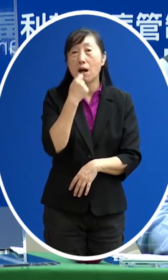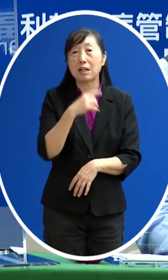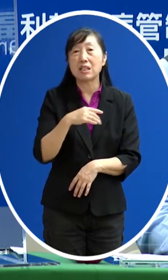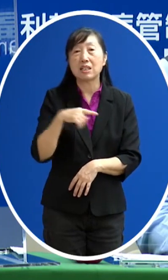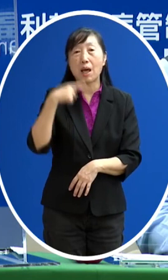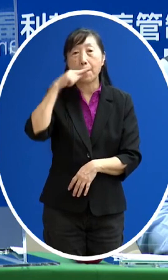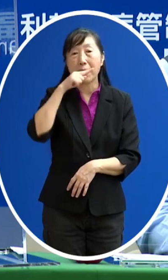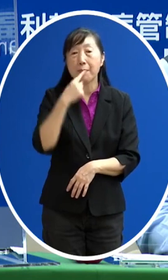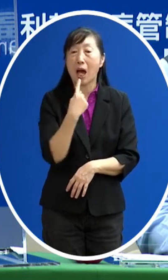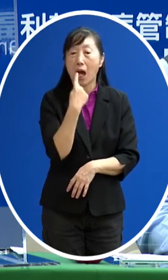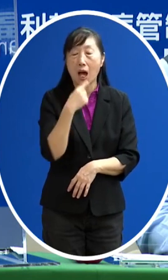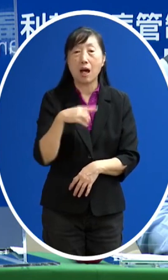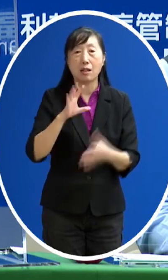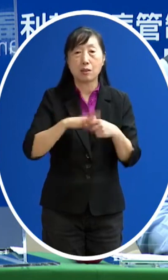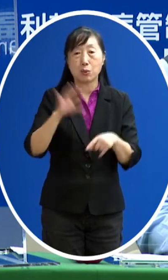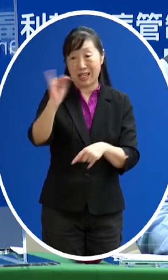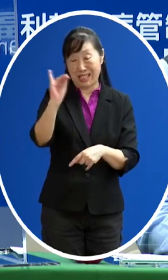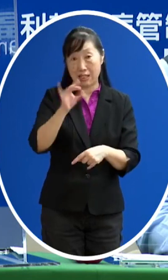塊錢買了